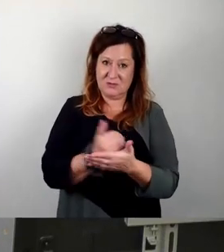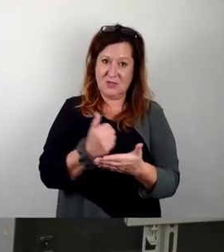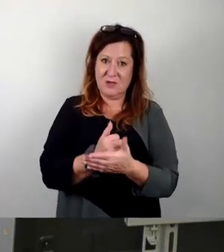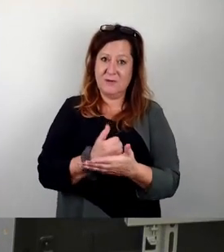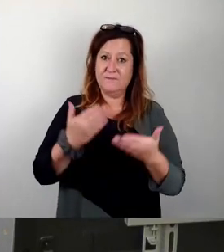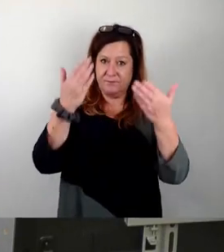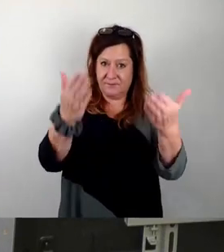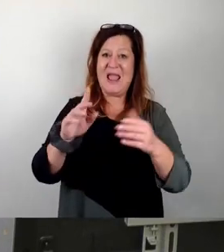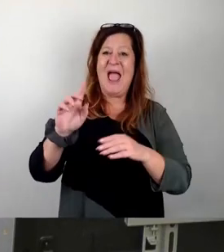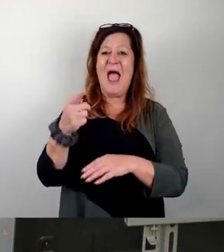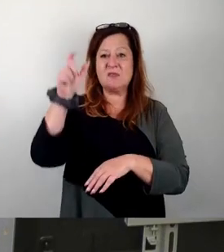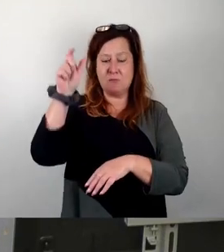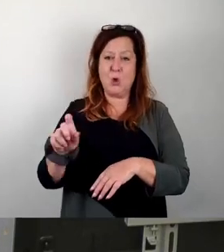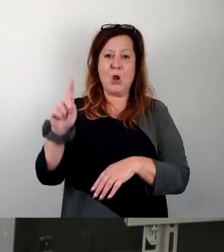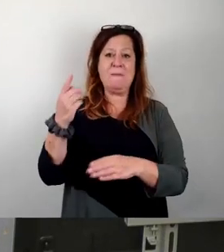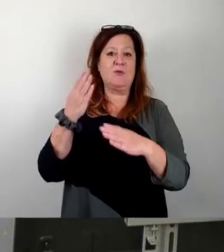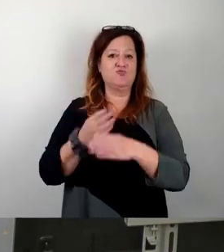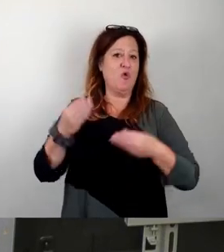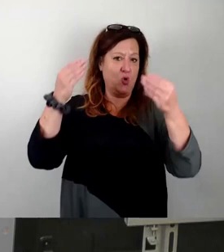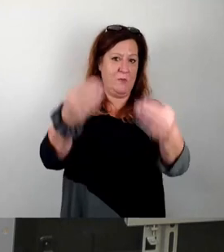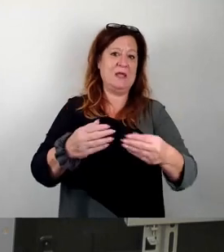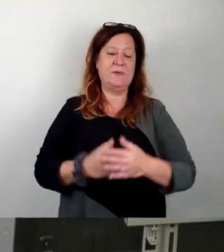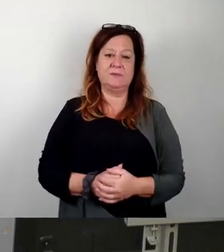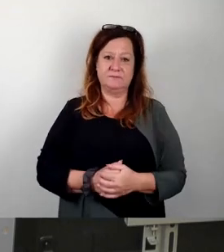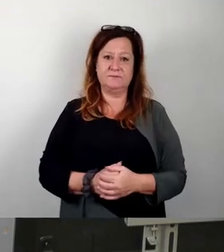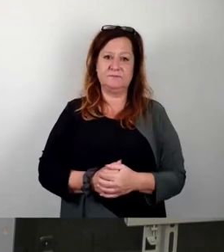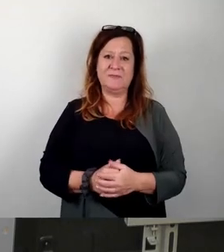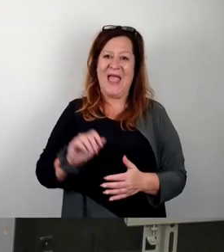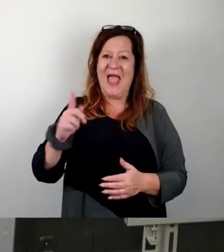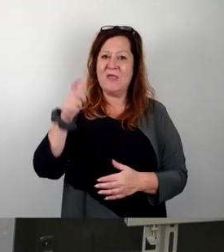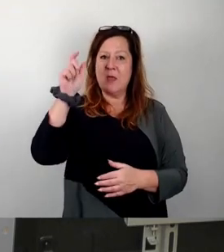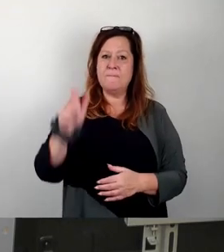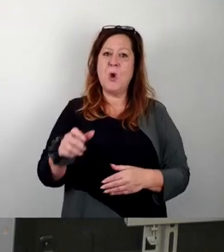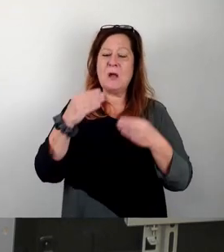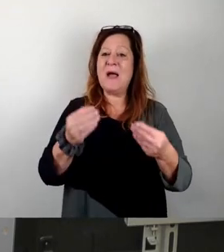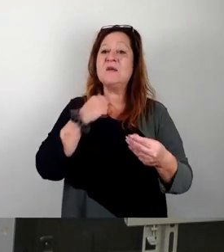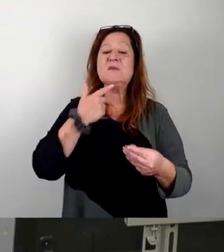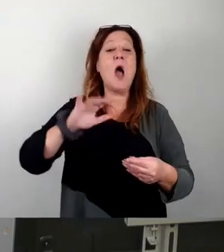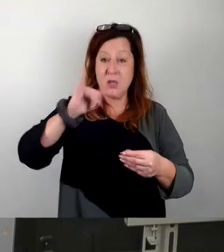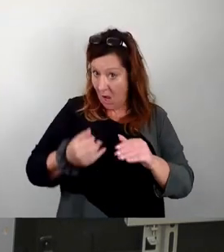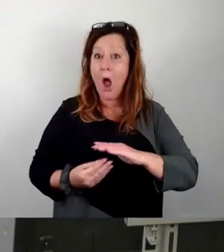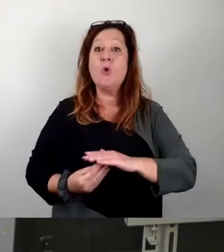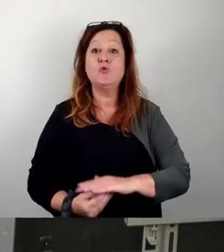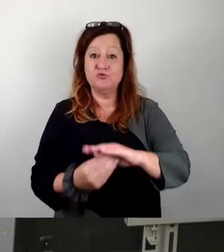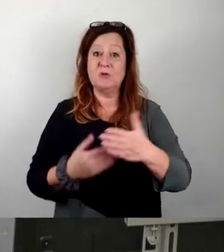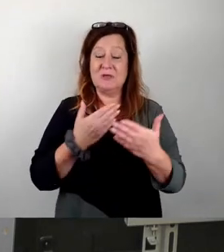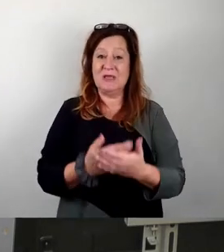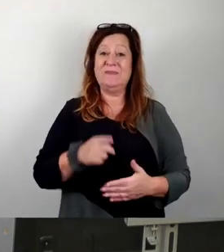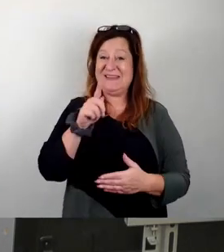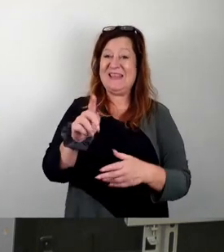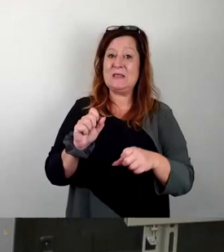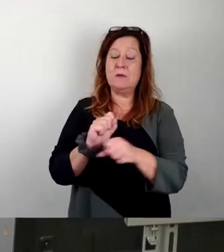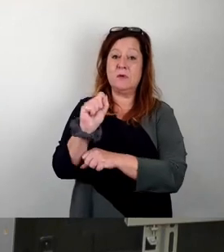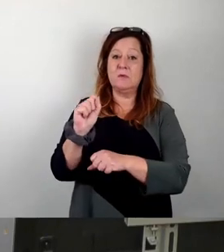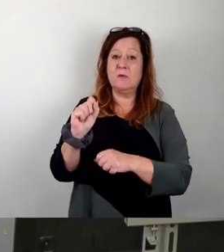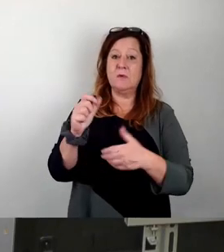ersten Bürgermeister übergeben, der auch Unterstützung zusicherte. Diese Petition, diese schriftliche Petition ist